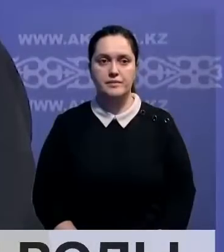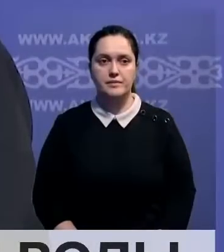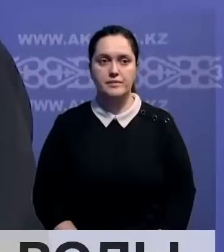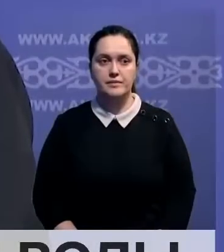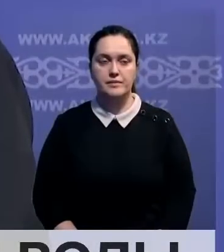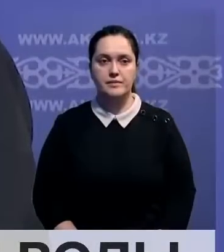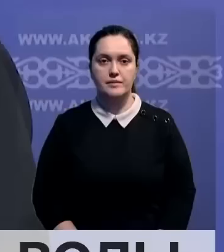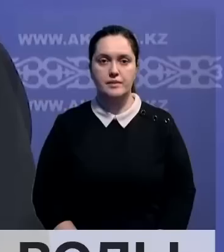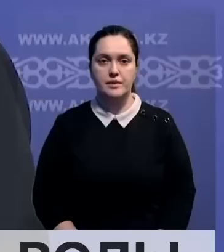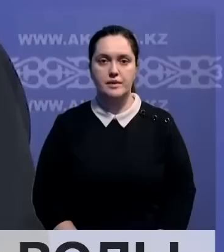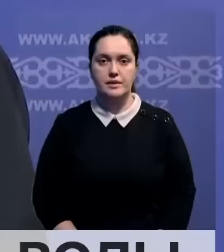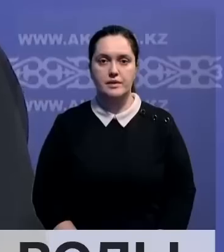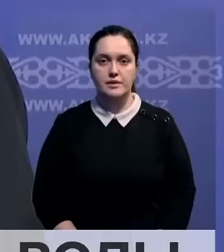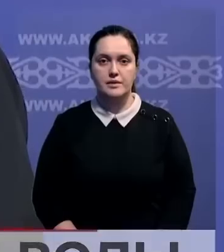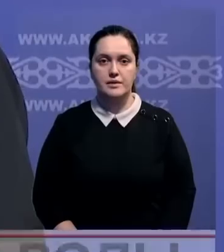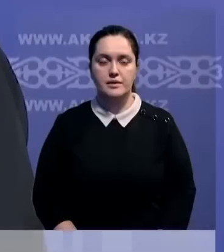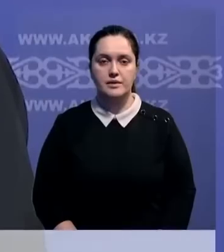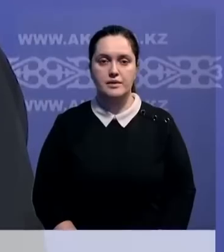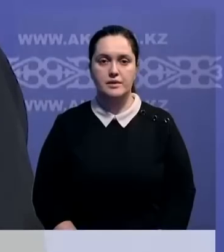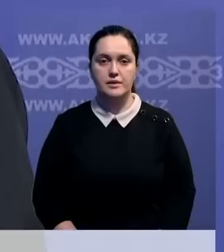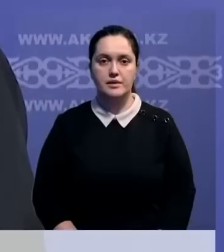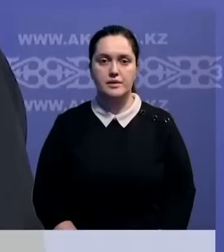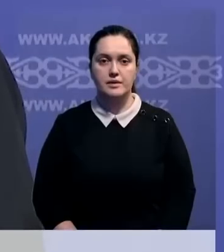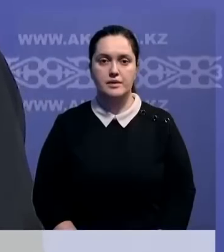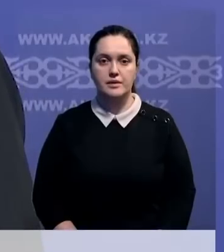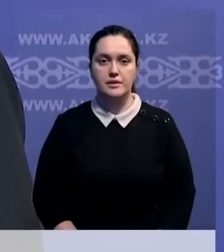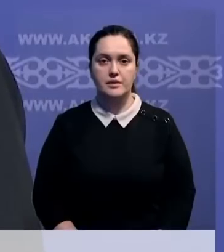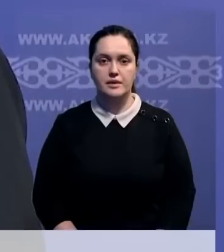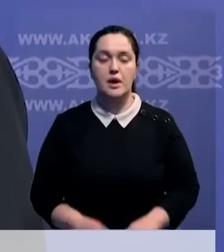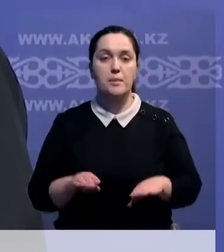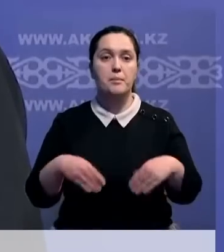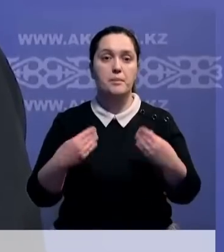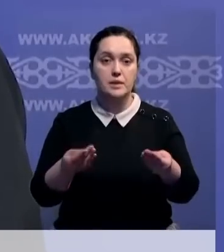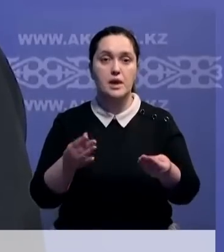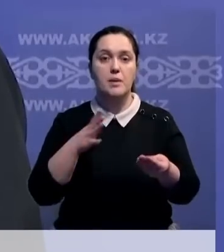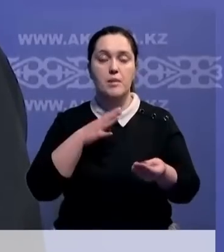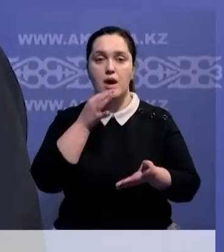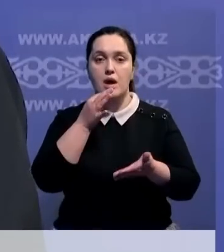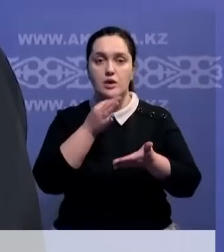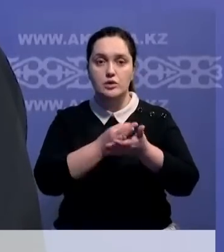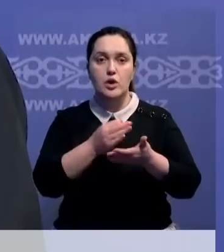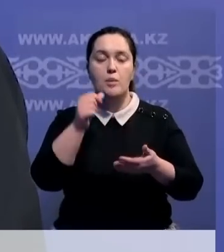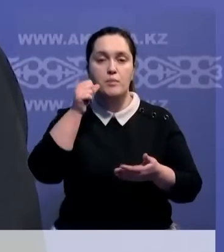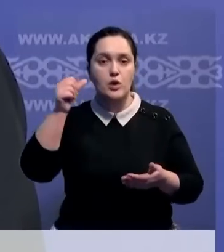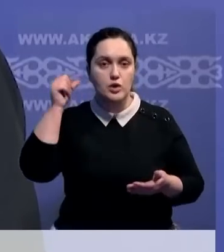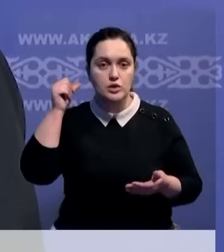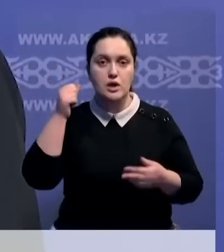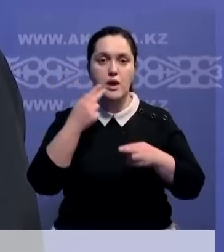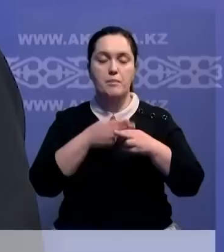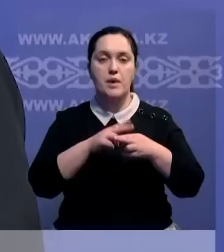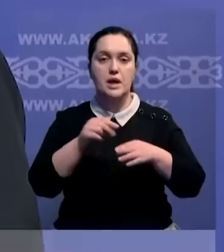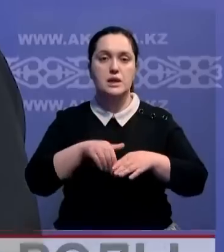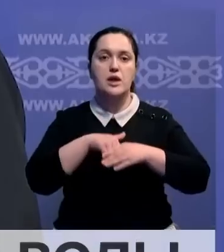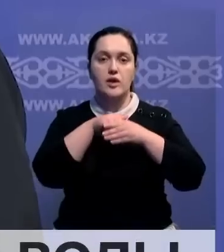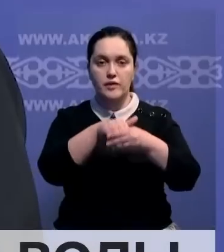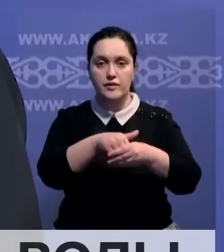Главе государства был дан отчет о проделанных работах в прошлом году. В частности, инвестиции в